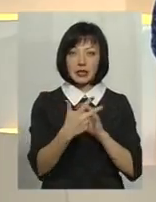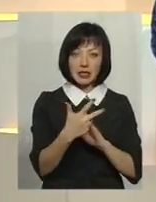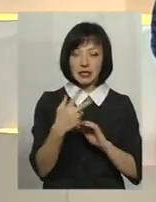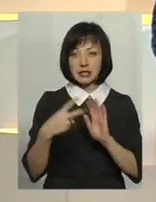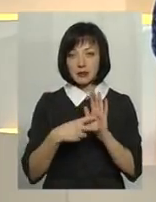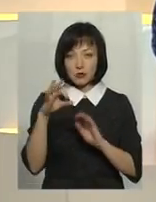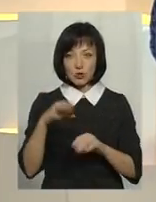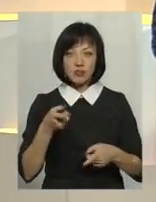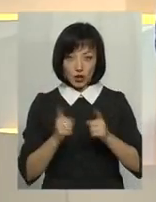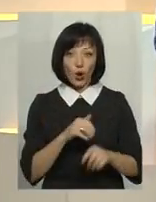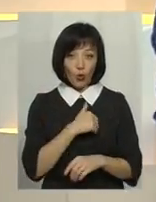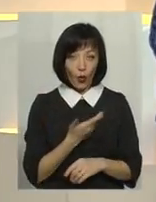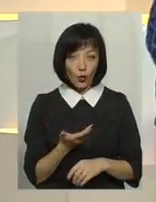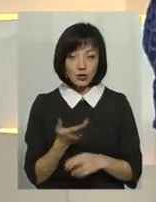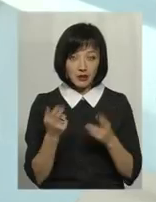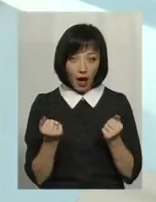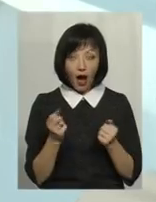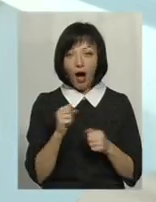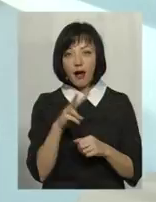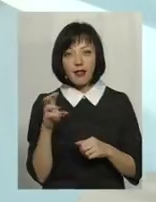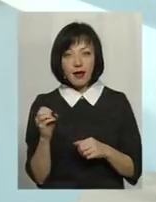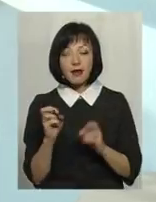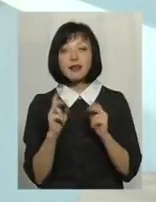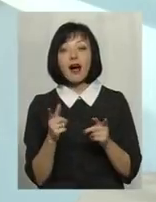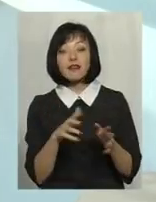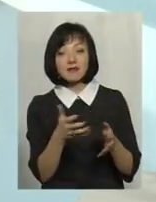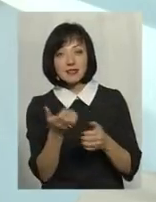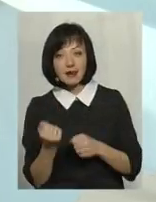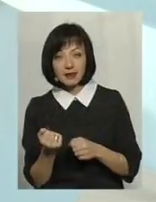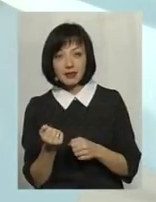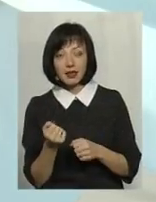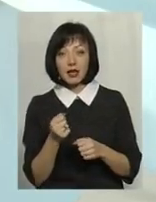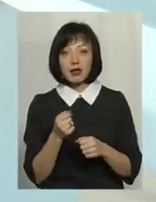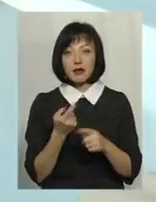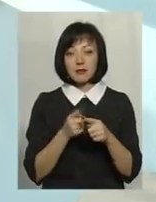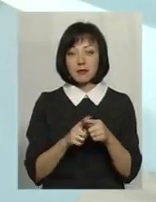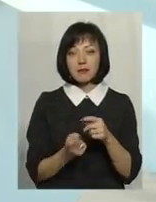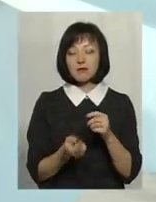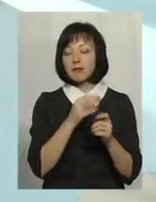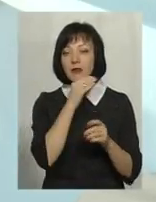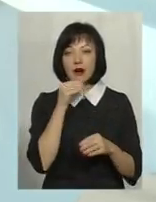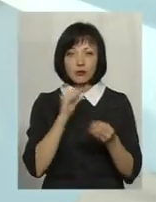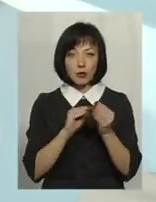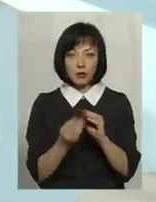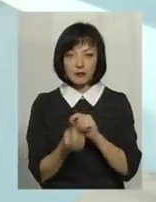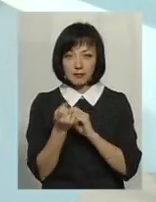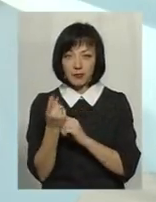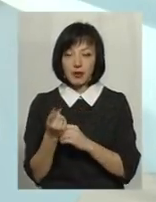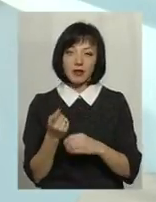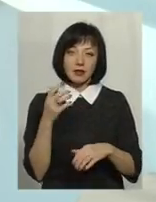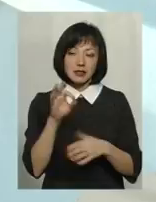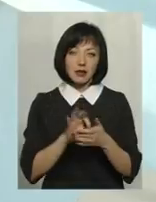7%, він скаже, звичайно, хочу. Звичайно, хочу. Так. Але як його взяти? Тобто підрядним стає маса проблем, і в нього зразу